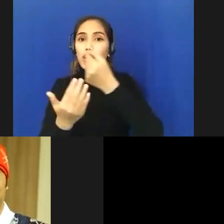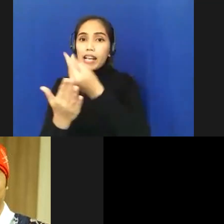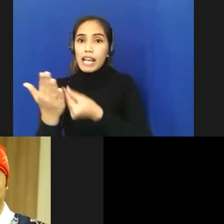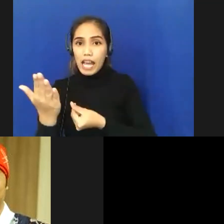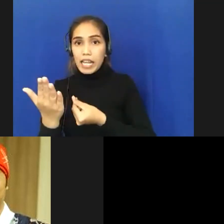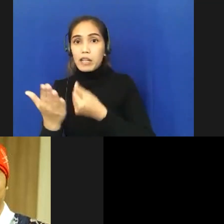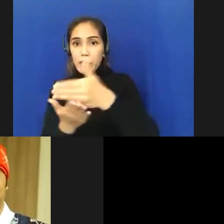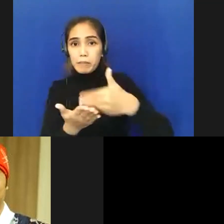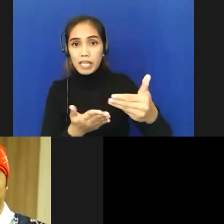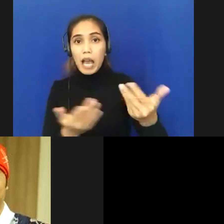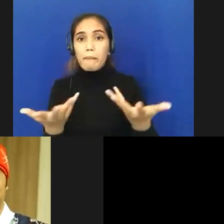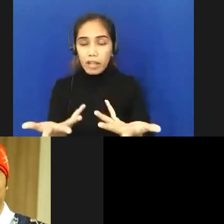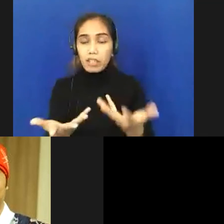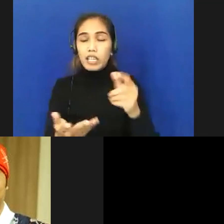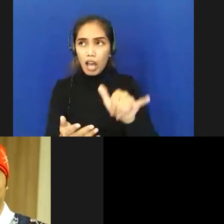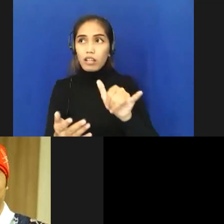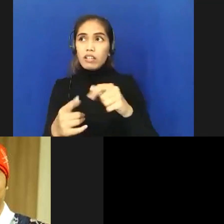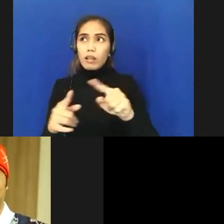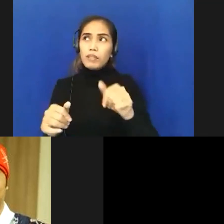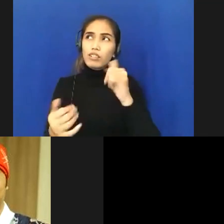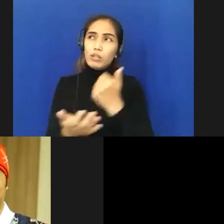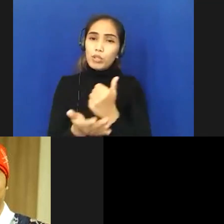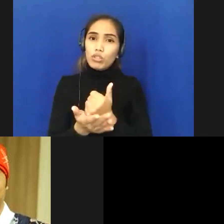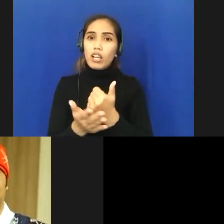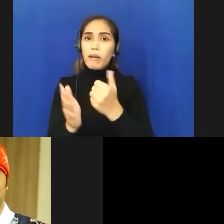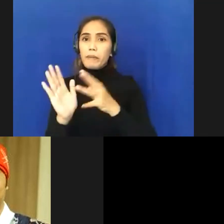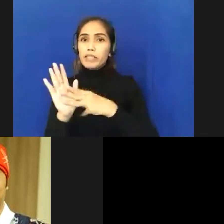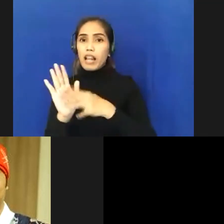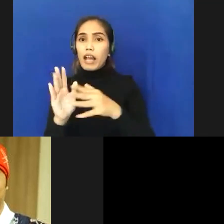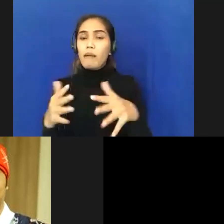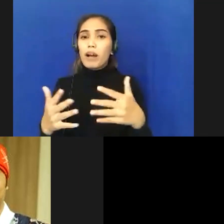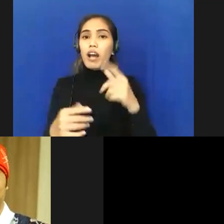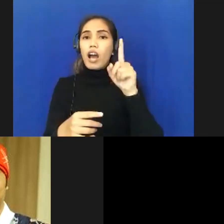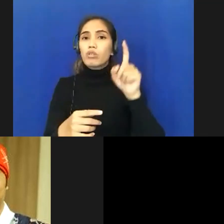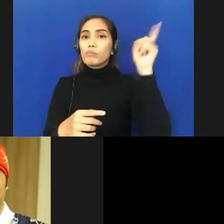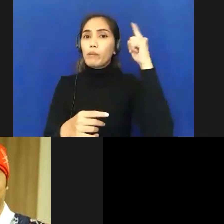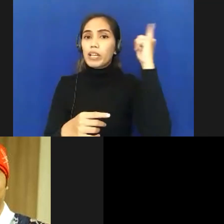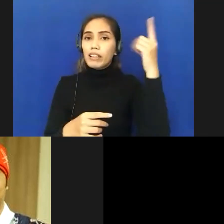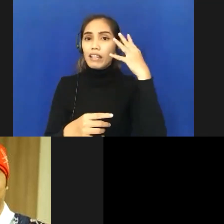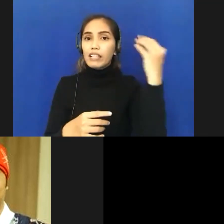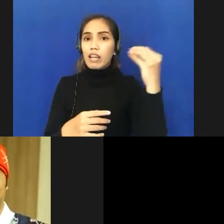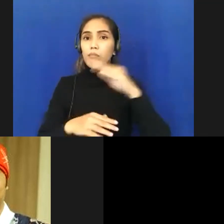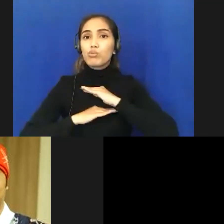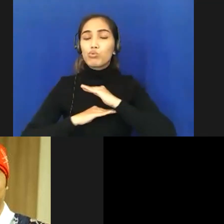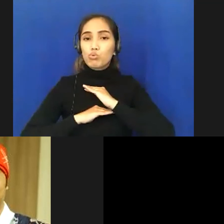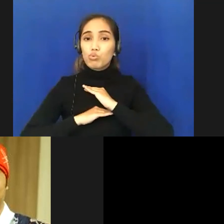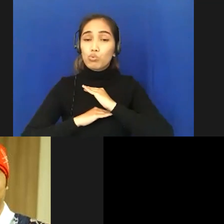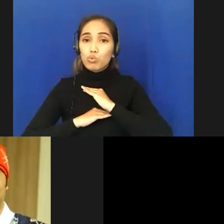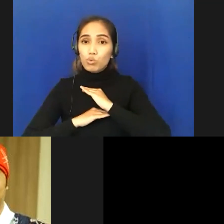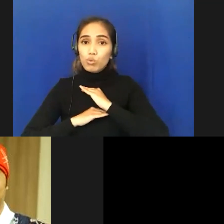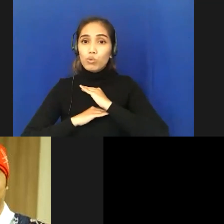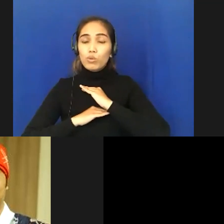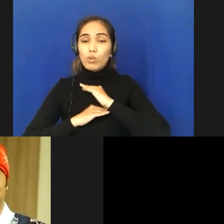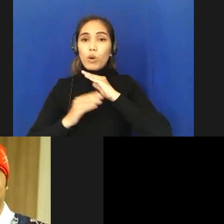kan sebetulnya konkretnya kan kita perlu pemerintah desa biasanya membutuhkan ada